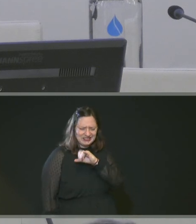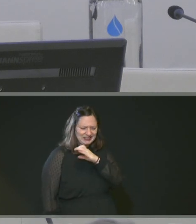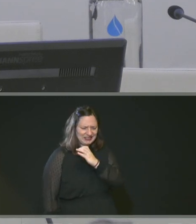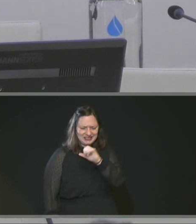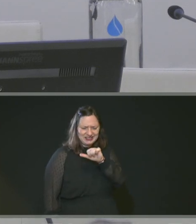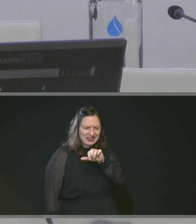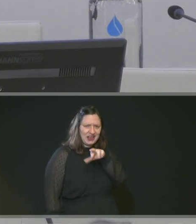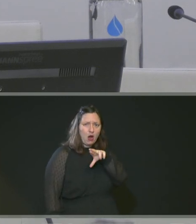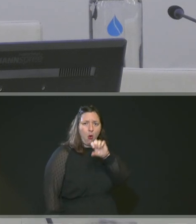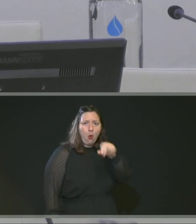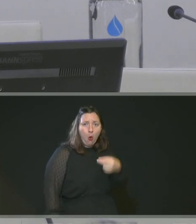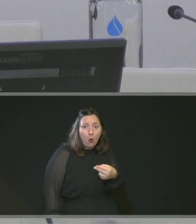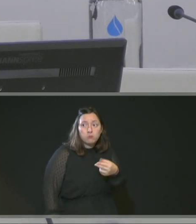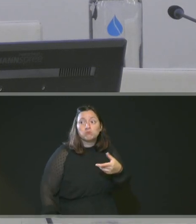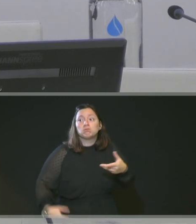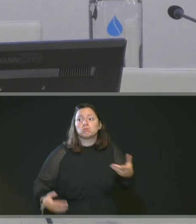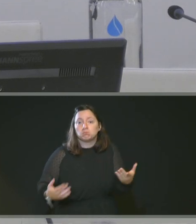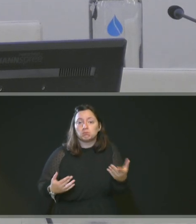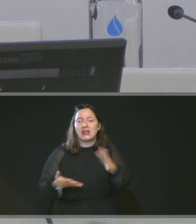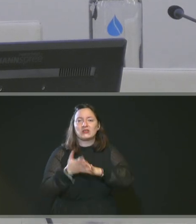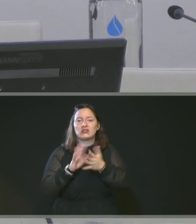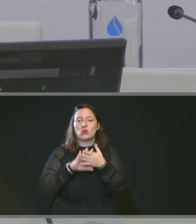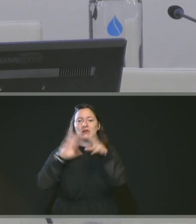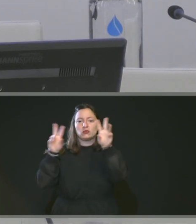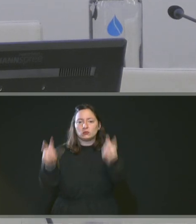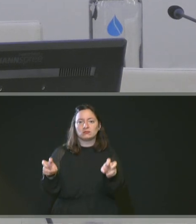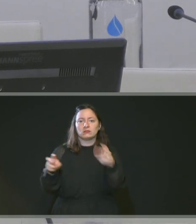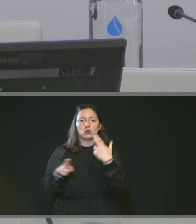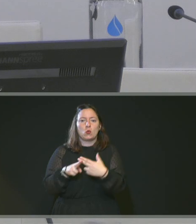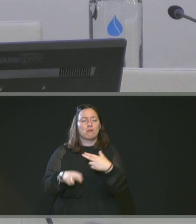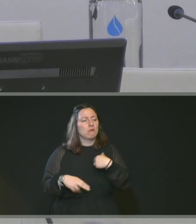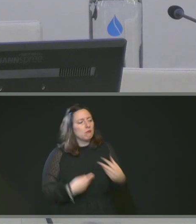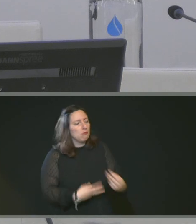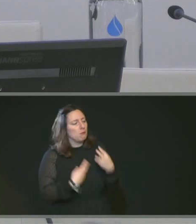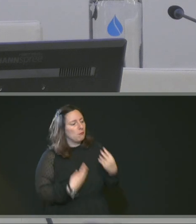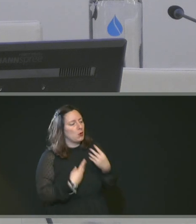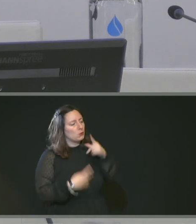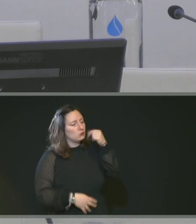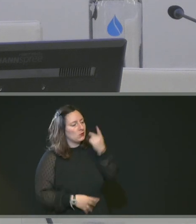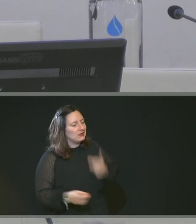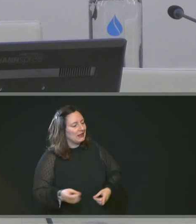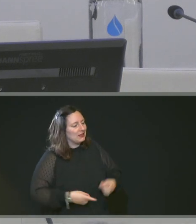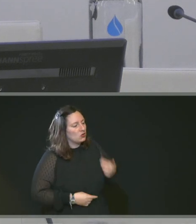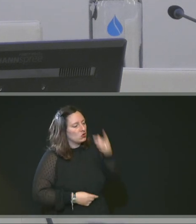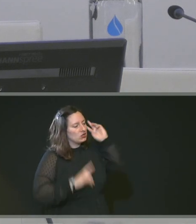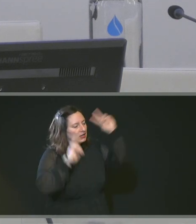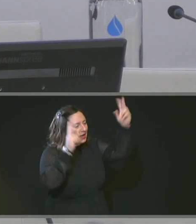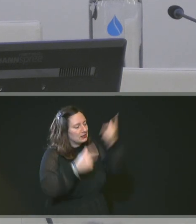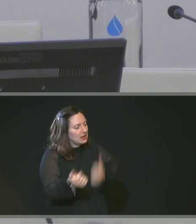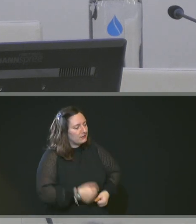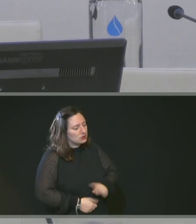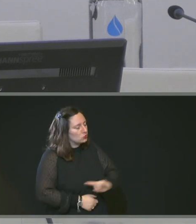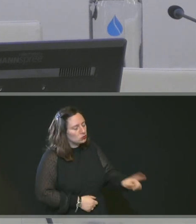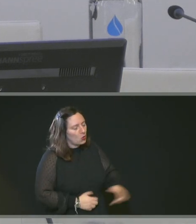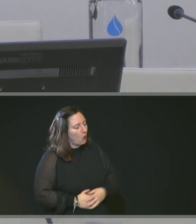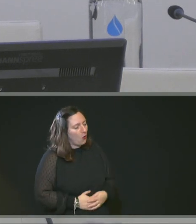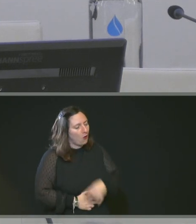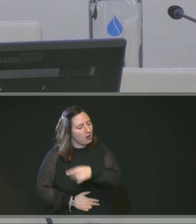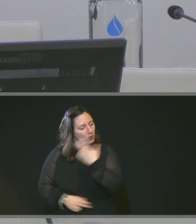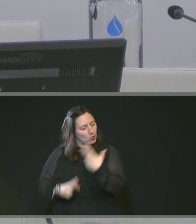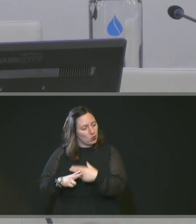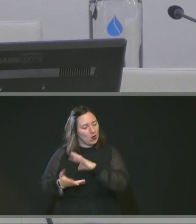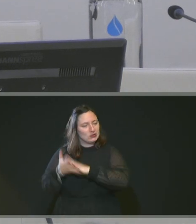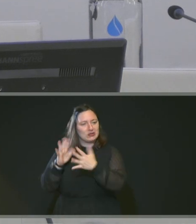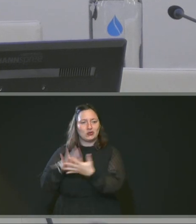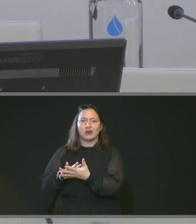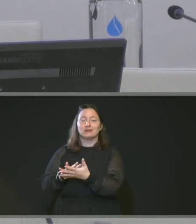je n'en sais rien. C'est le nom de la... Ne vous moquez pas de moi, monsieur le directeur général des services. C'est le nom de l'association. Est-ce qu